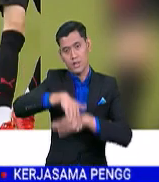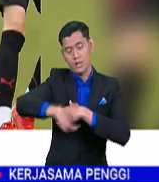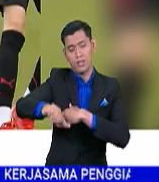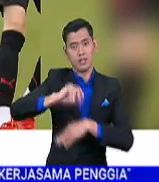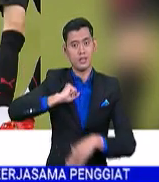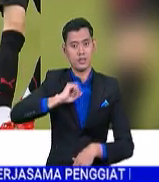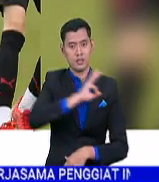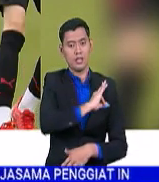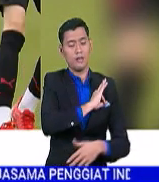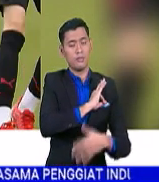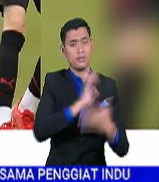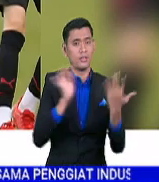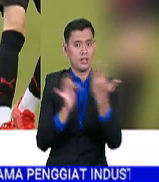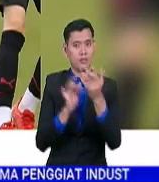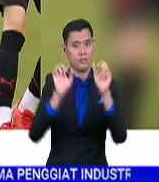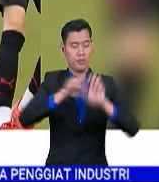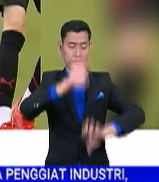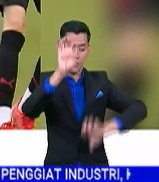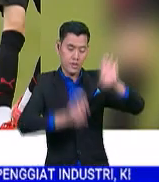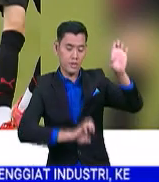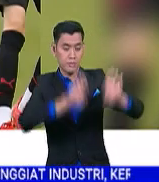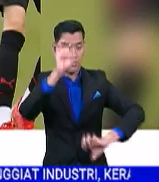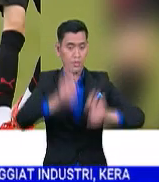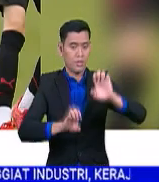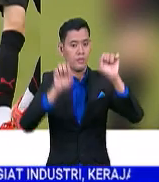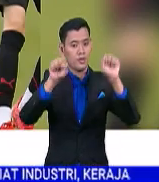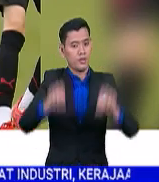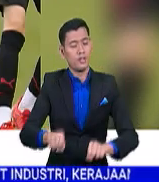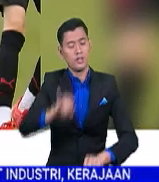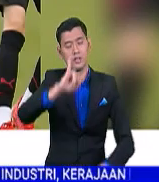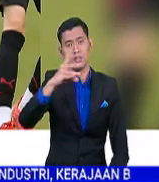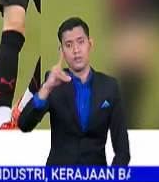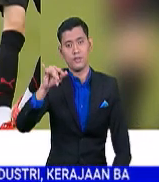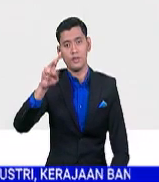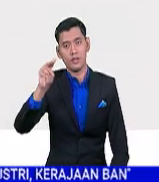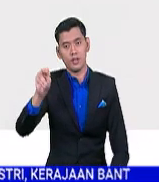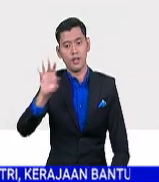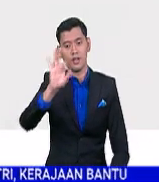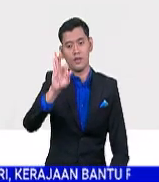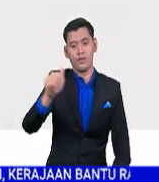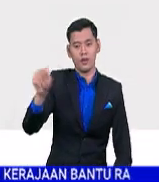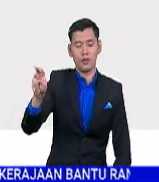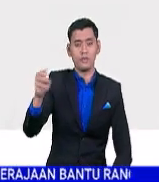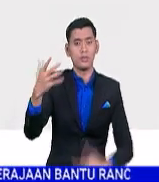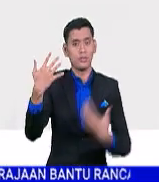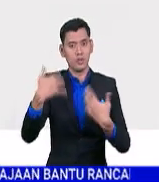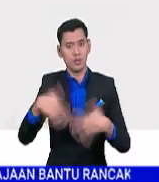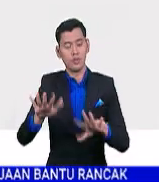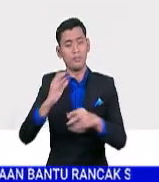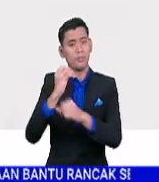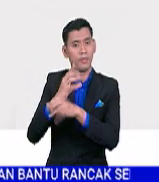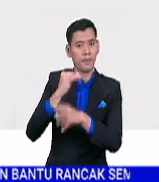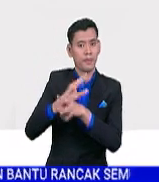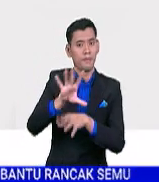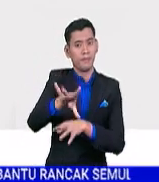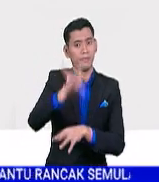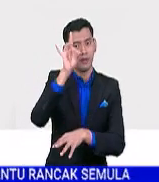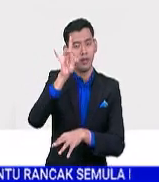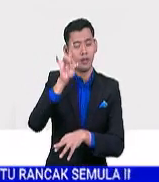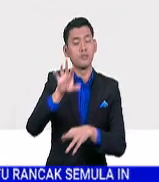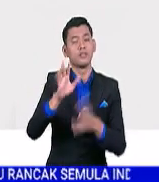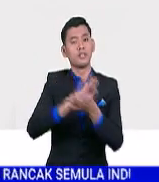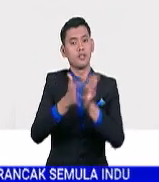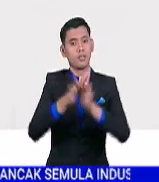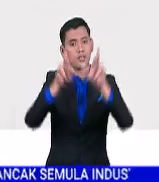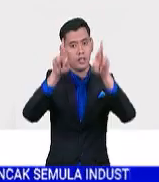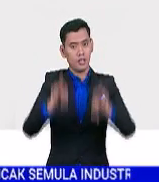teknikal bagi menilai kemampuan Jami. Jelas Mohd Syaifuddin, FAM telah menuntut komitmen Jami memilih kewarganegaraan Malaysia